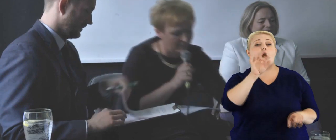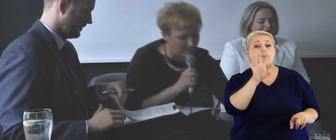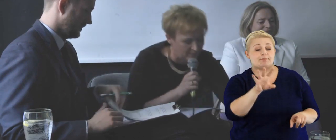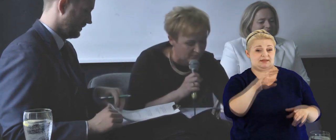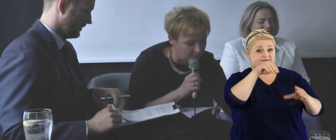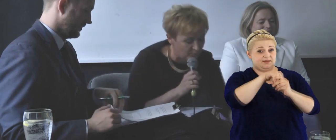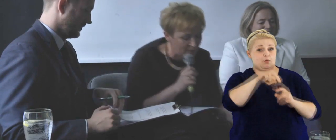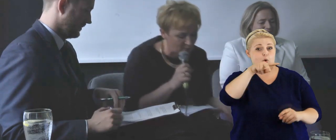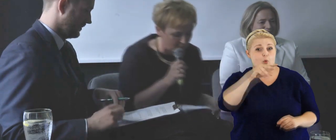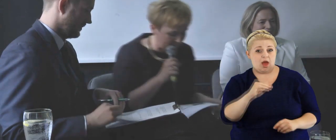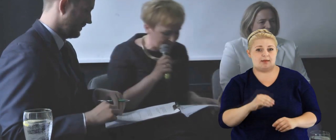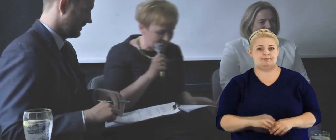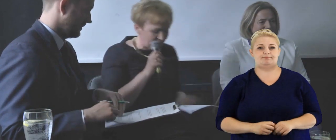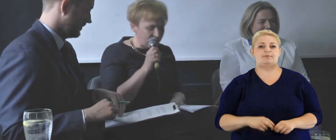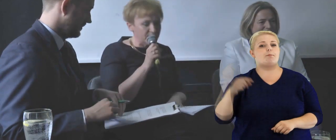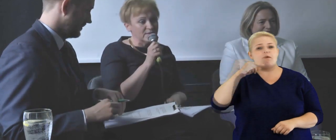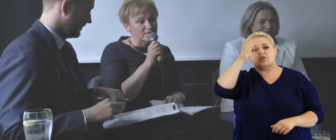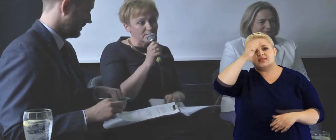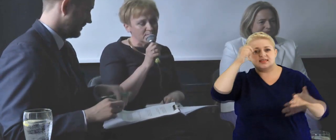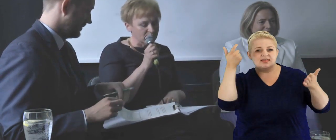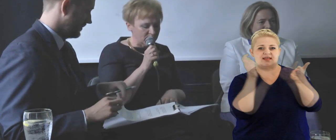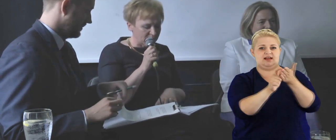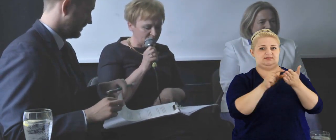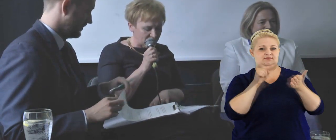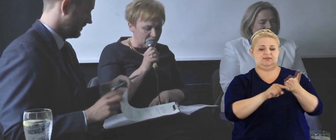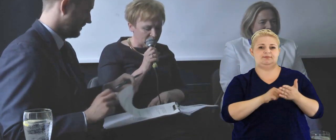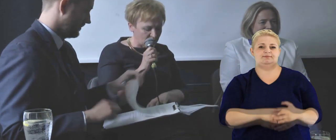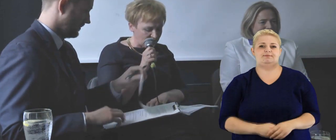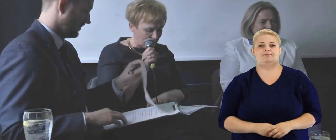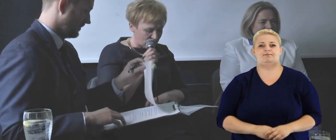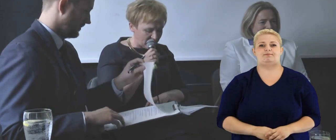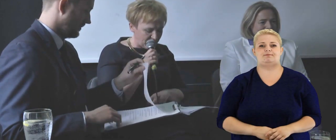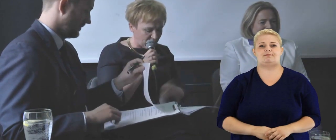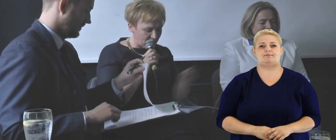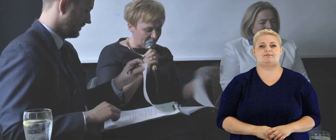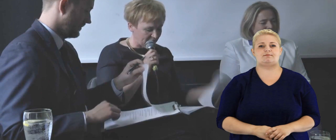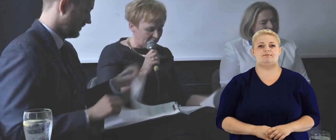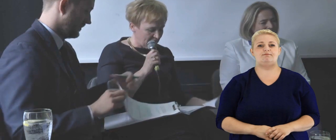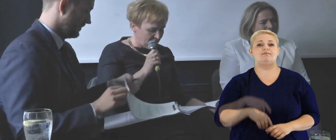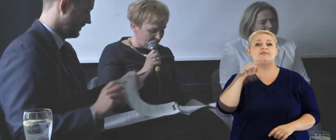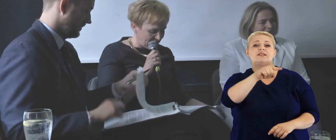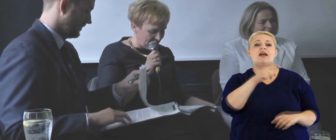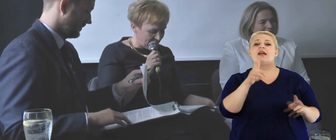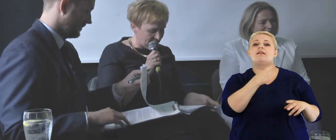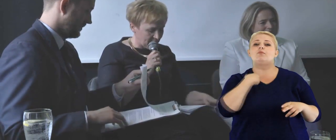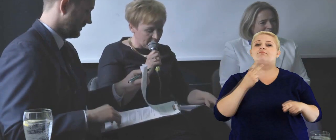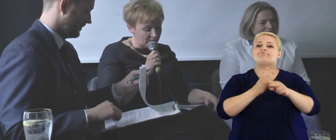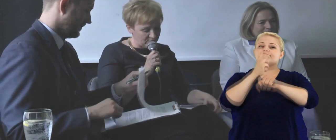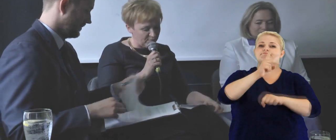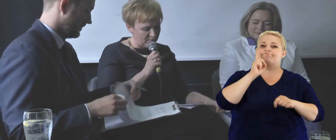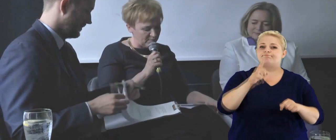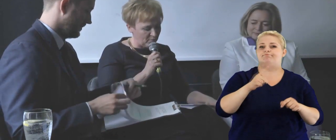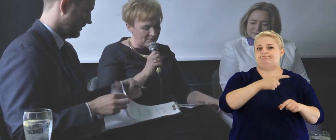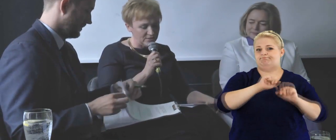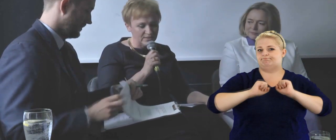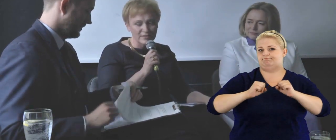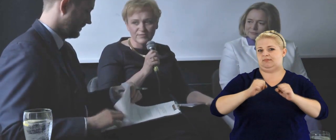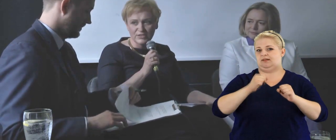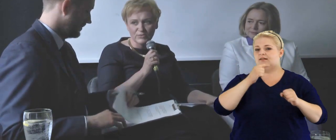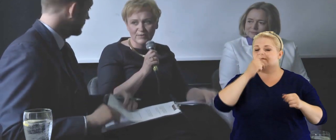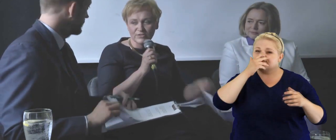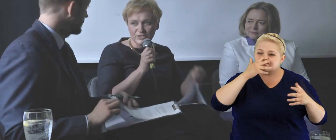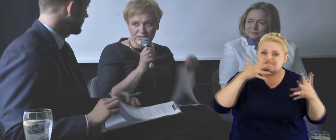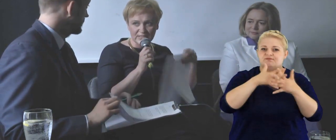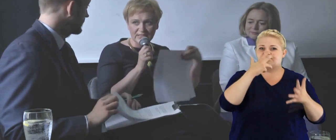Lobbing w Unii Europejskiej został zdefiniowany w czasach, znaczy w momencie,